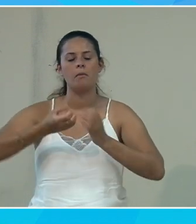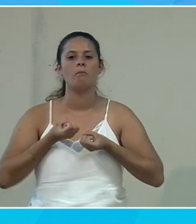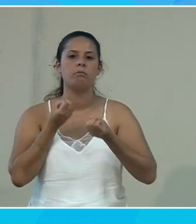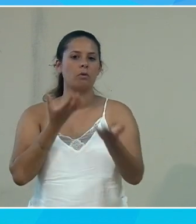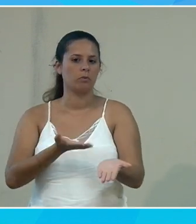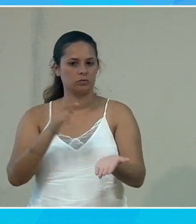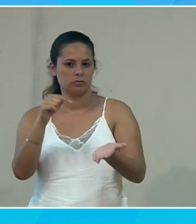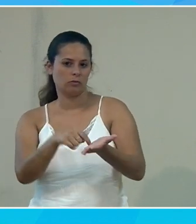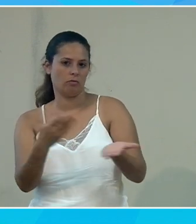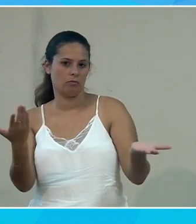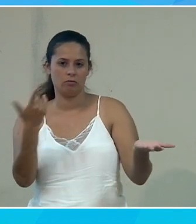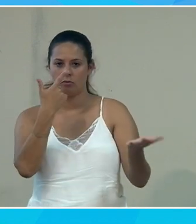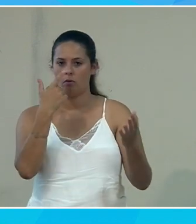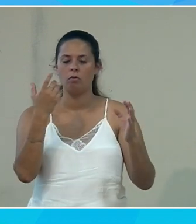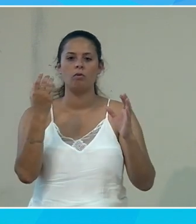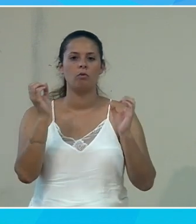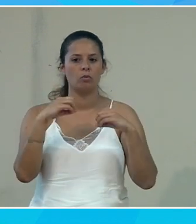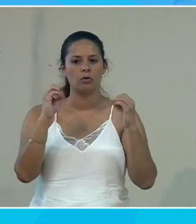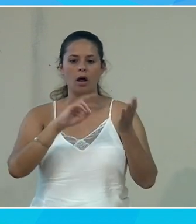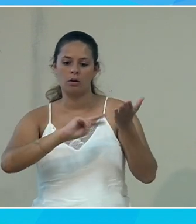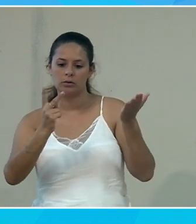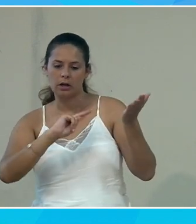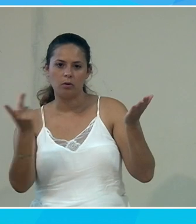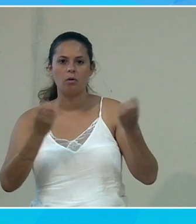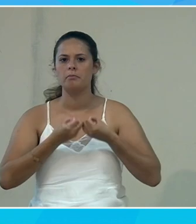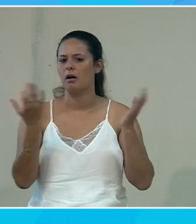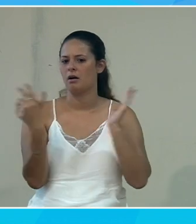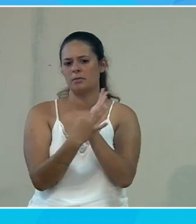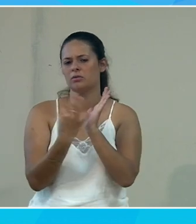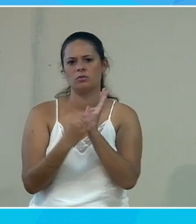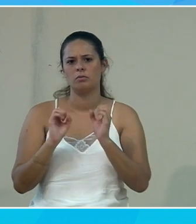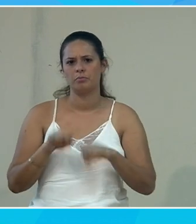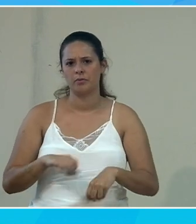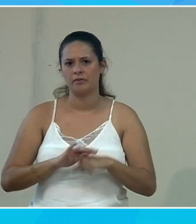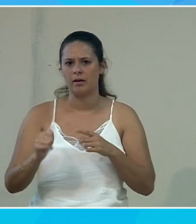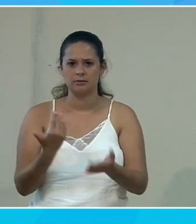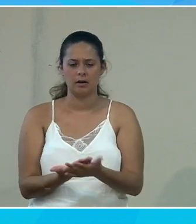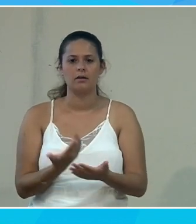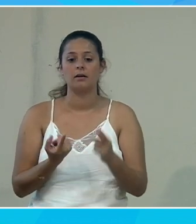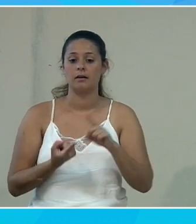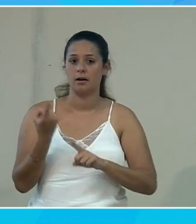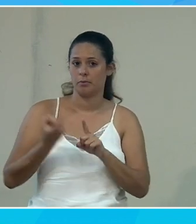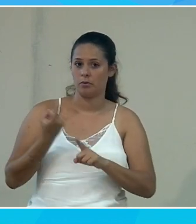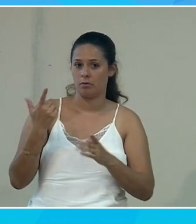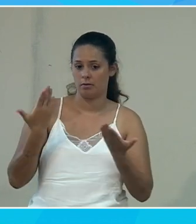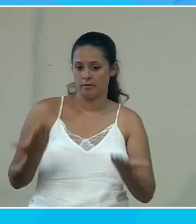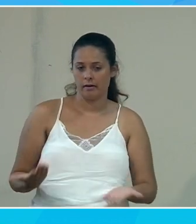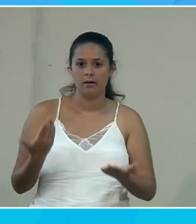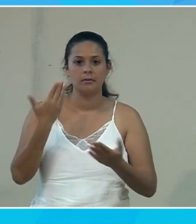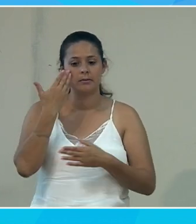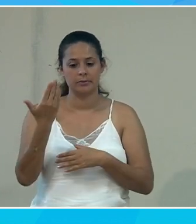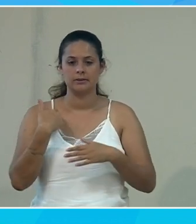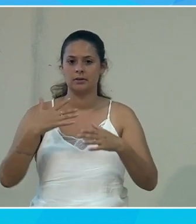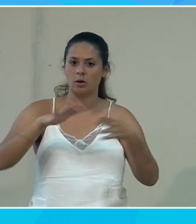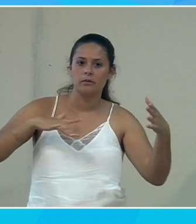ça. Bon, Google Translator, enfin, il y a plein, plein d'applications qui peuvent proposer ça. Alors, ce qui est important, c'est que quand vous êtes dans un